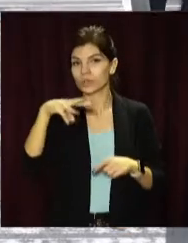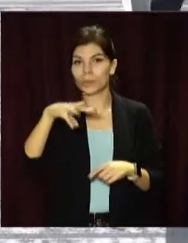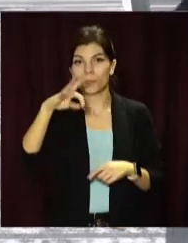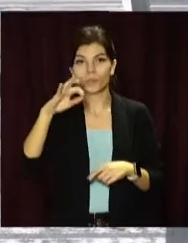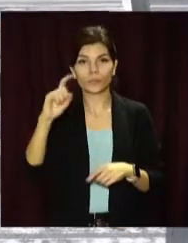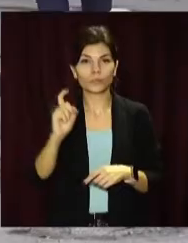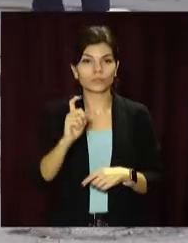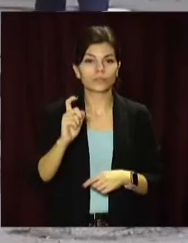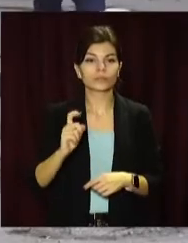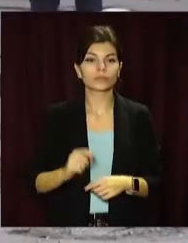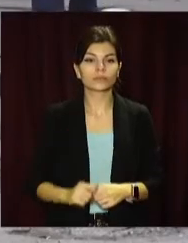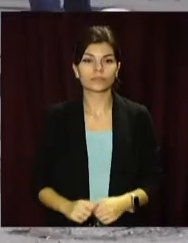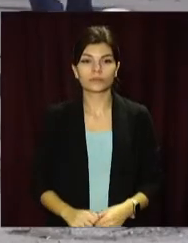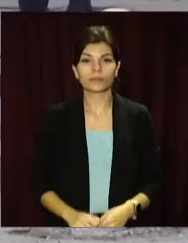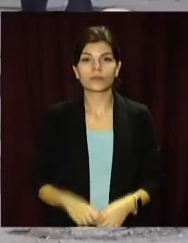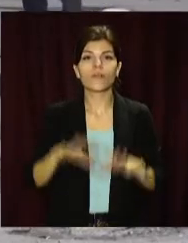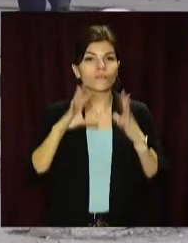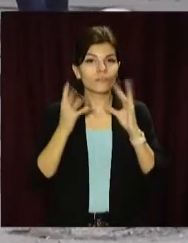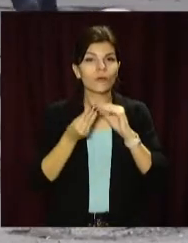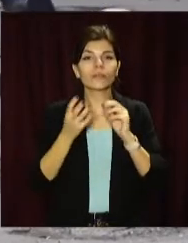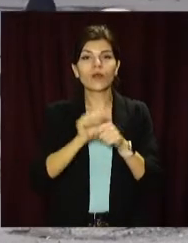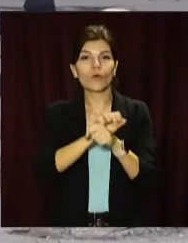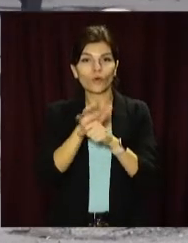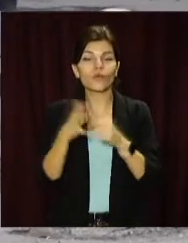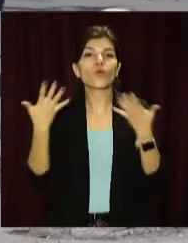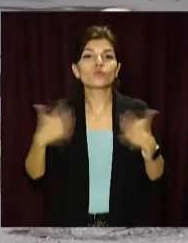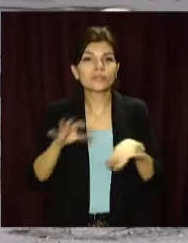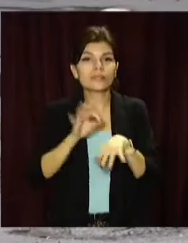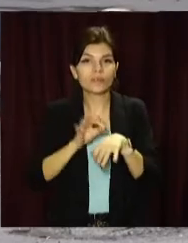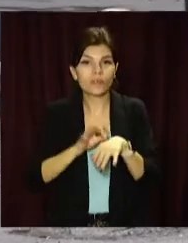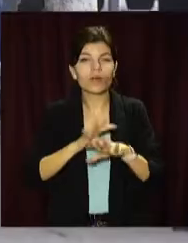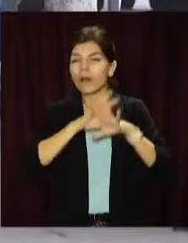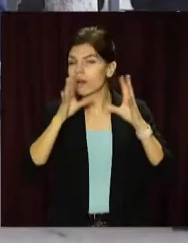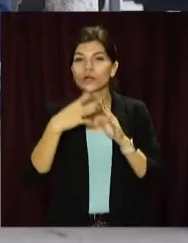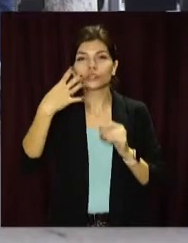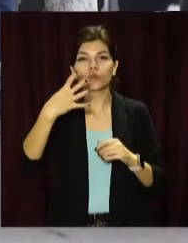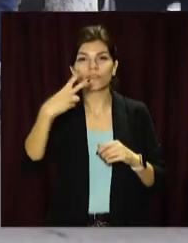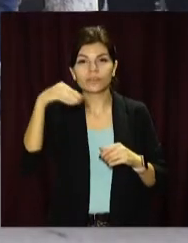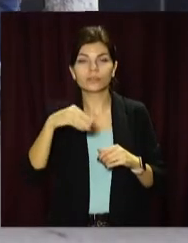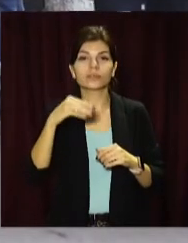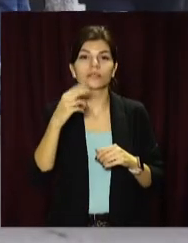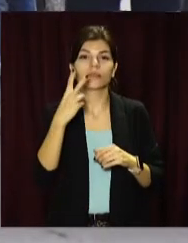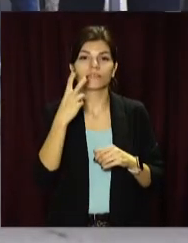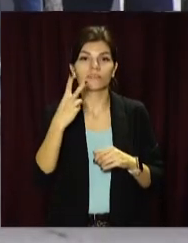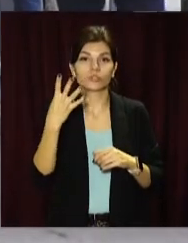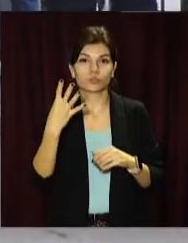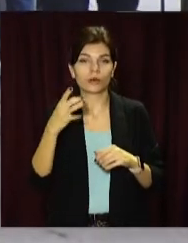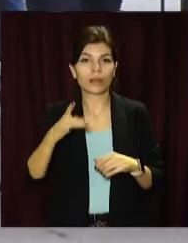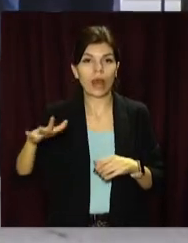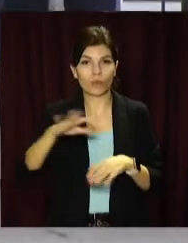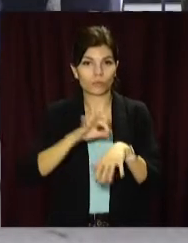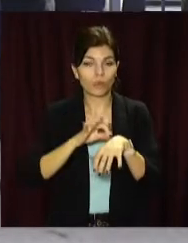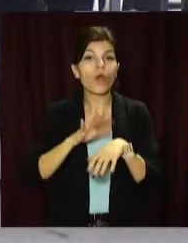обласному департаменті охорони здоров'я. Загалом на коронавірус вже захворіли 42 224 жителі